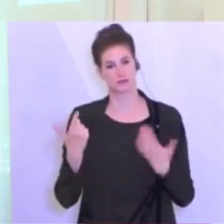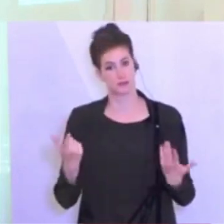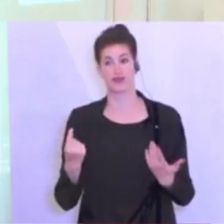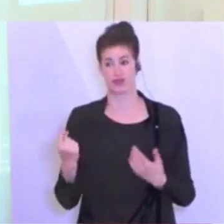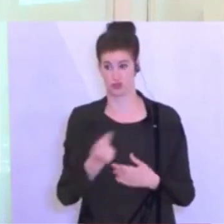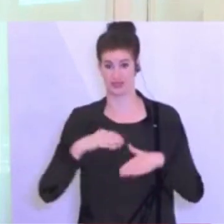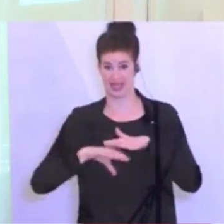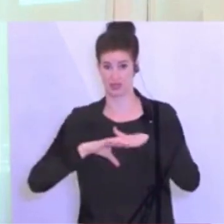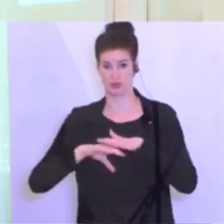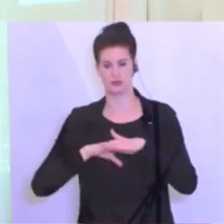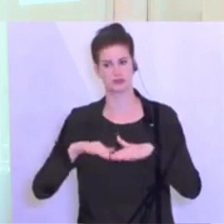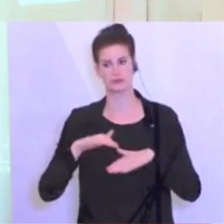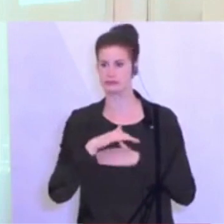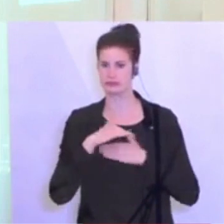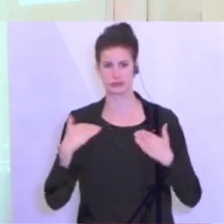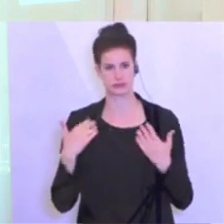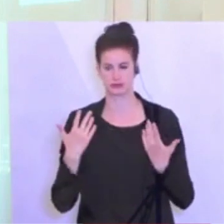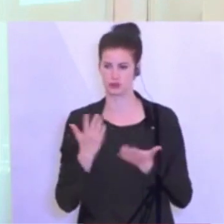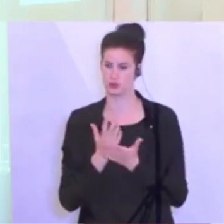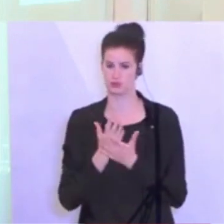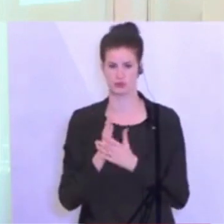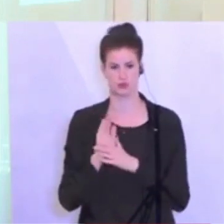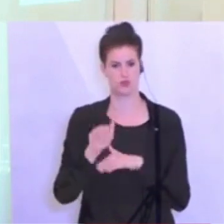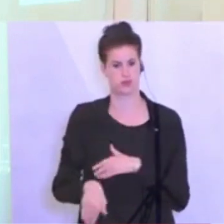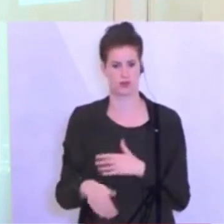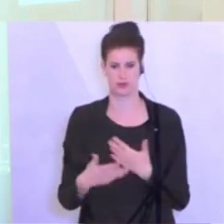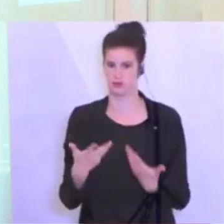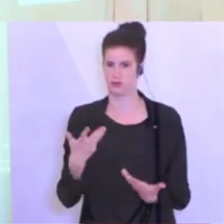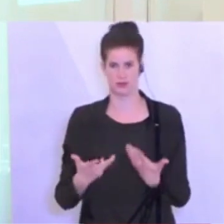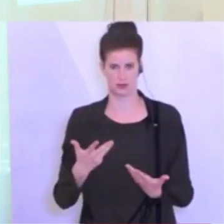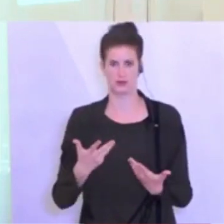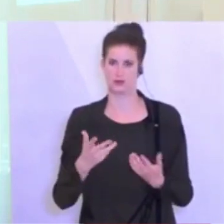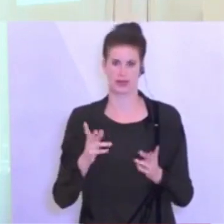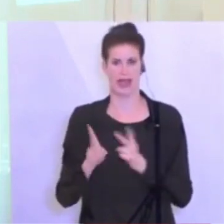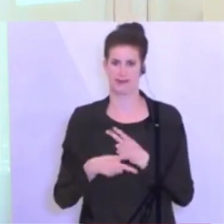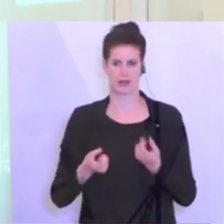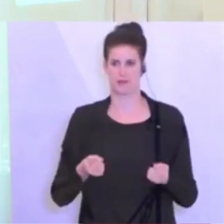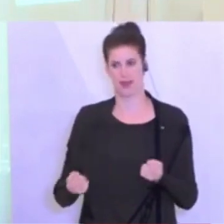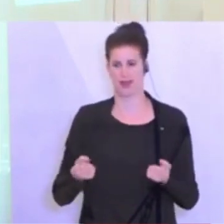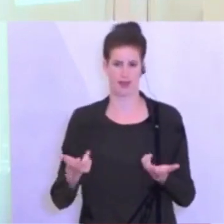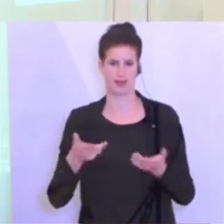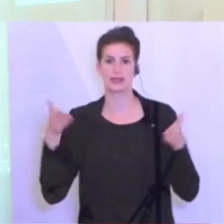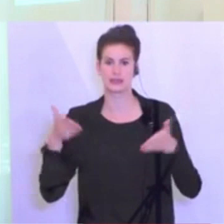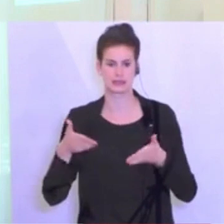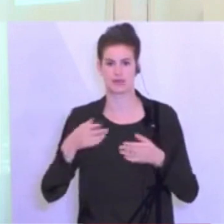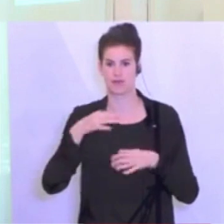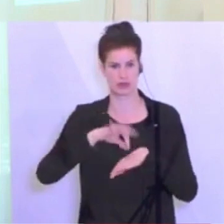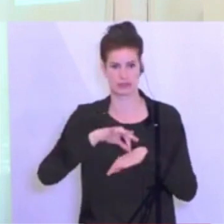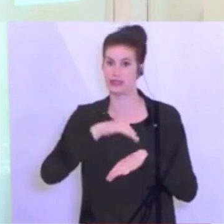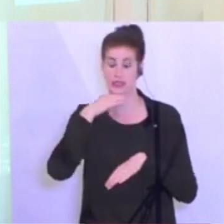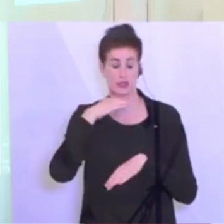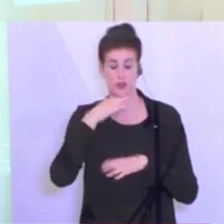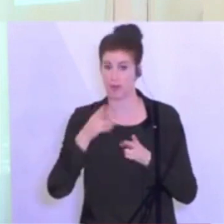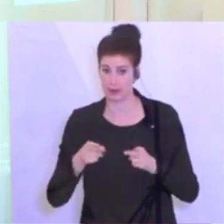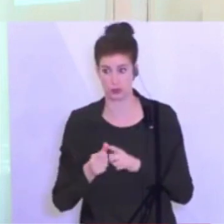Kapazitäten der Spitalsinfrastruktur im Bereich der intensivmedizinischen Betreuung gekommen